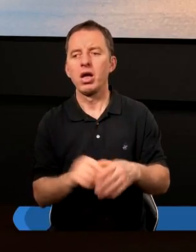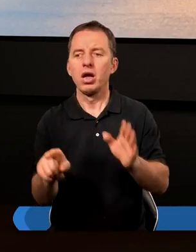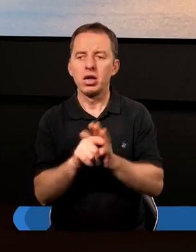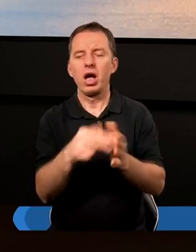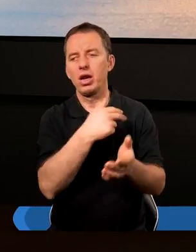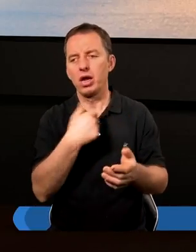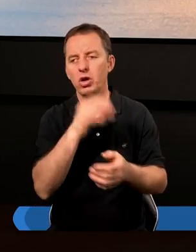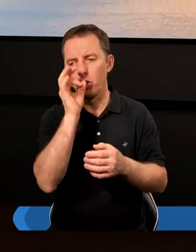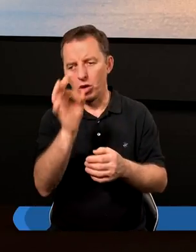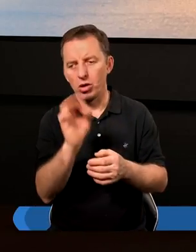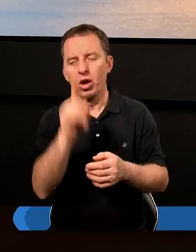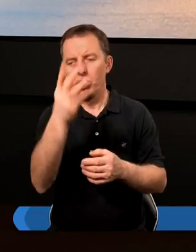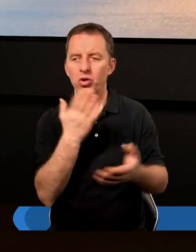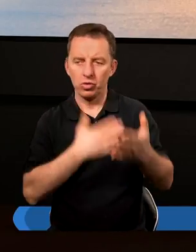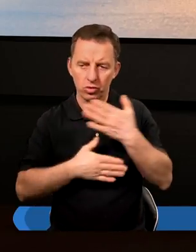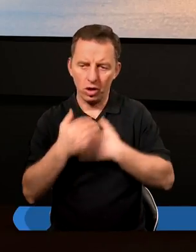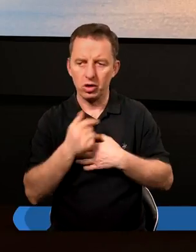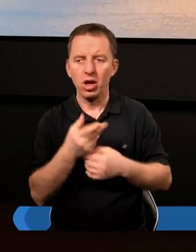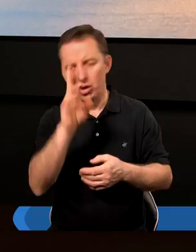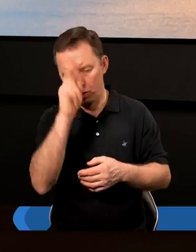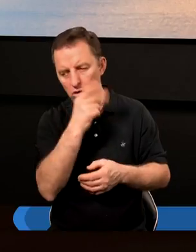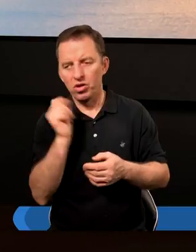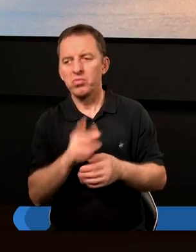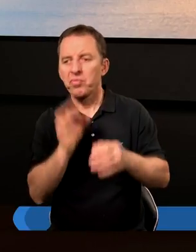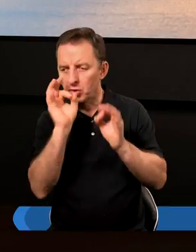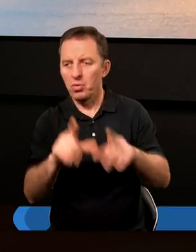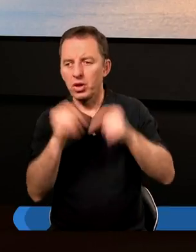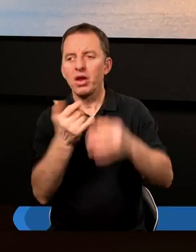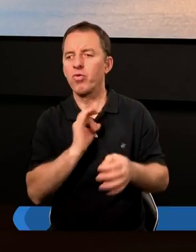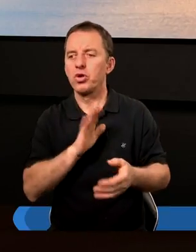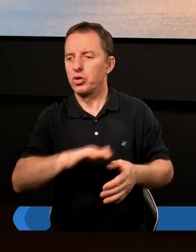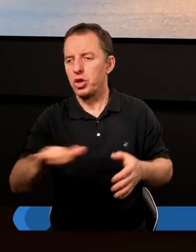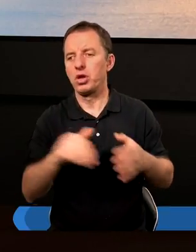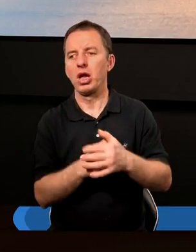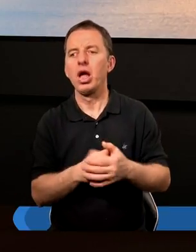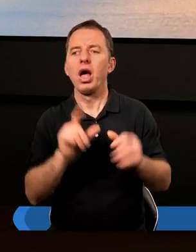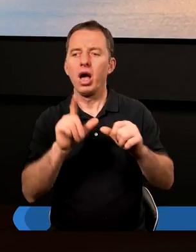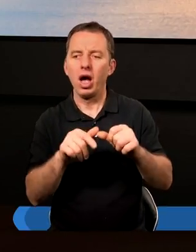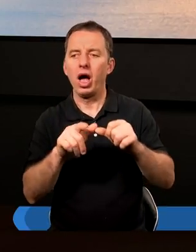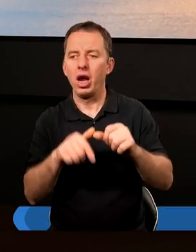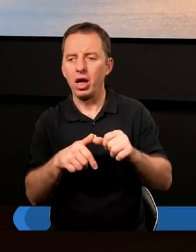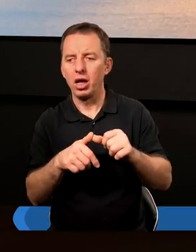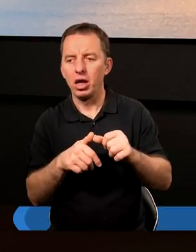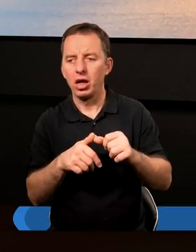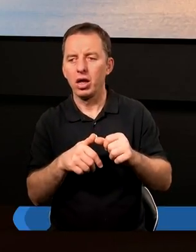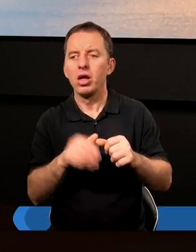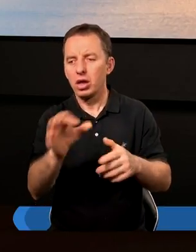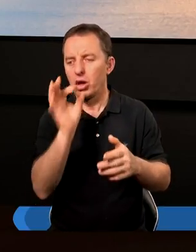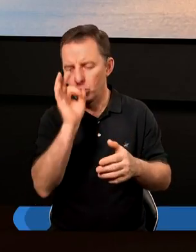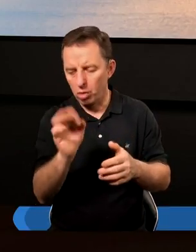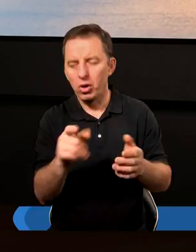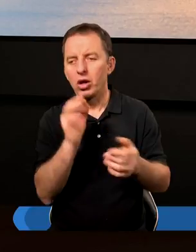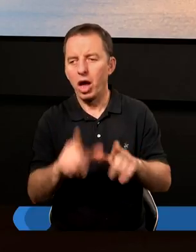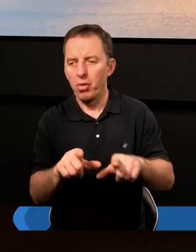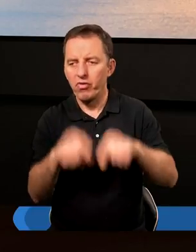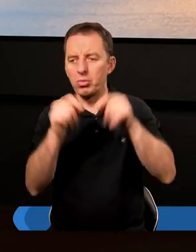dla naszego dobra. To znaczy, On się cieszy, jak to rodzic cieszy się z dobrego wyboru swoich dzieci, ale to jest jedyne nasze dobro,